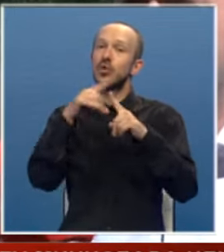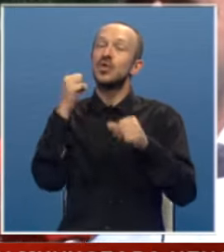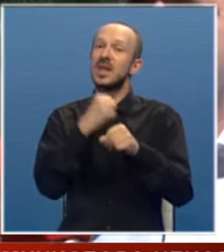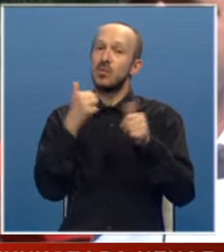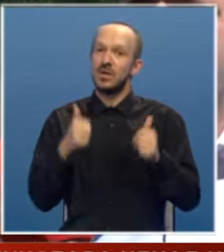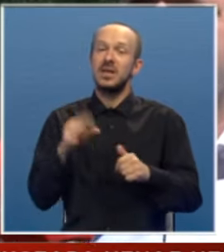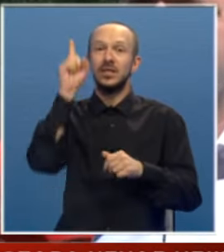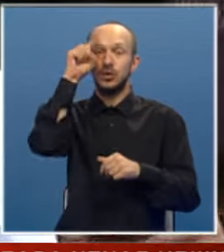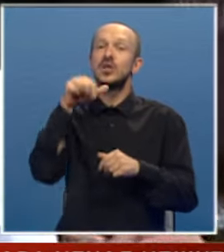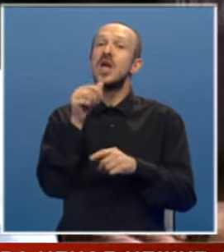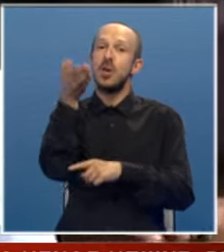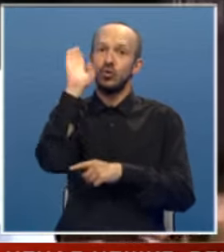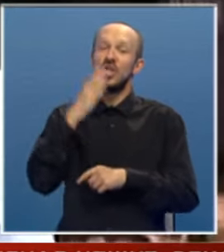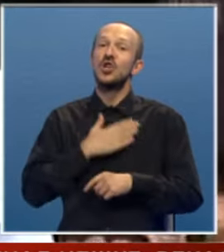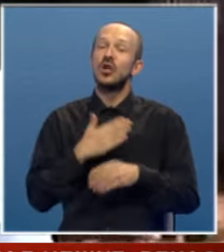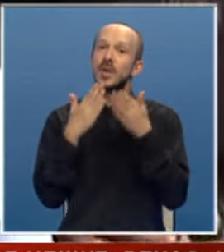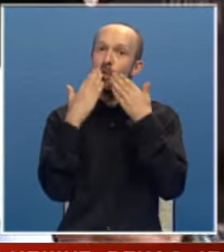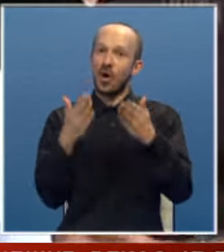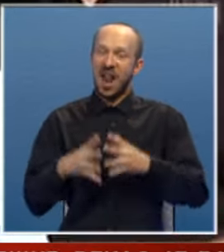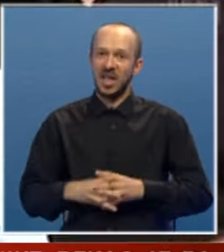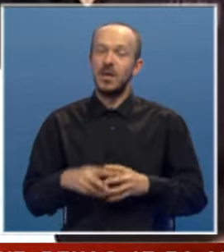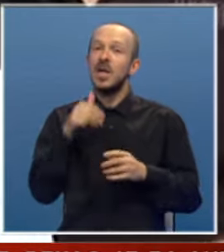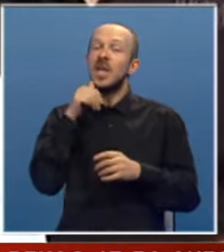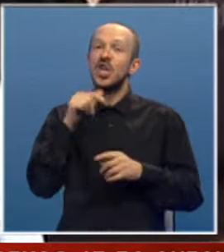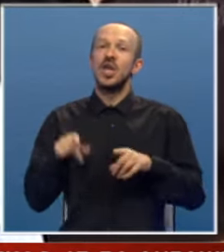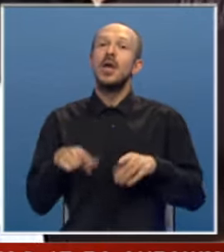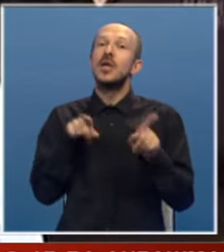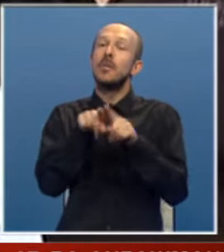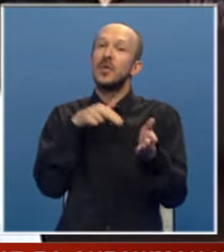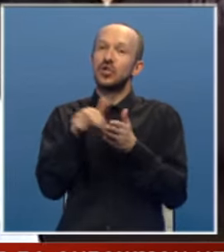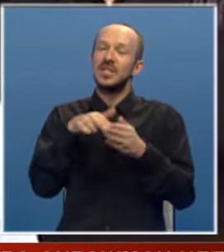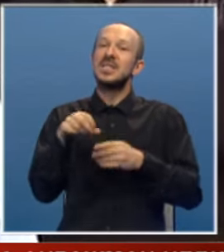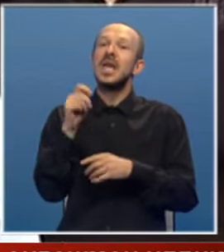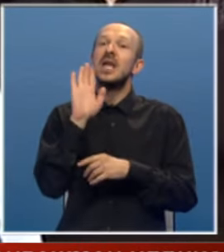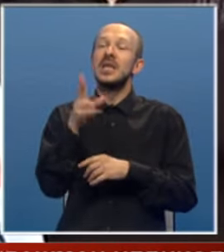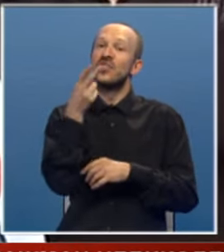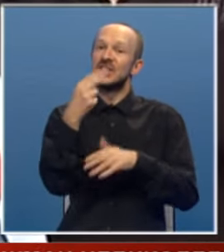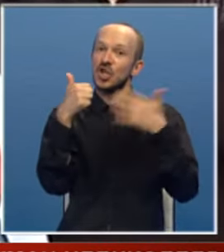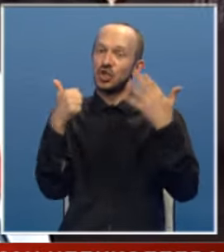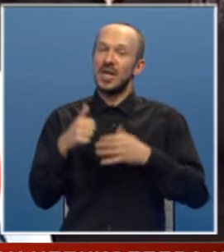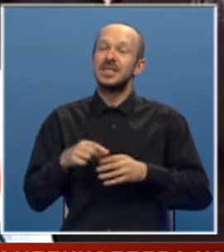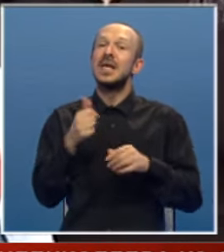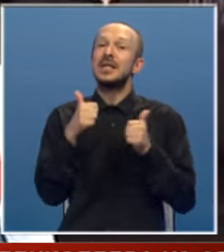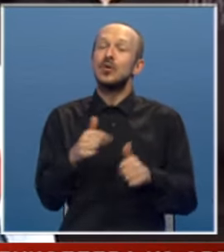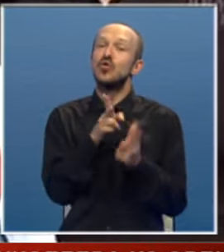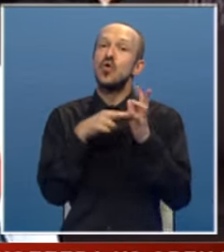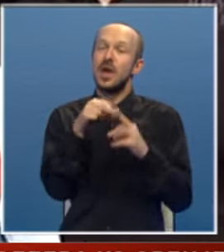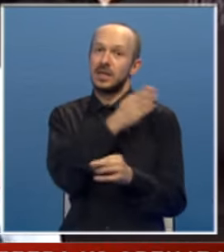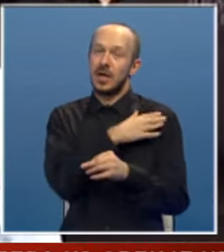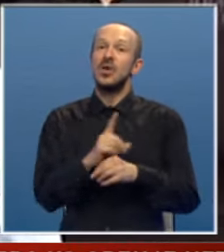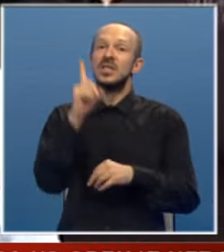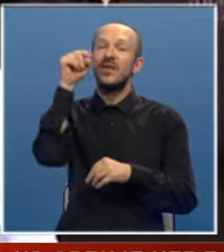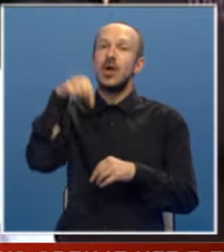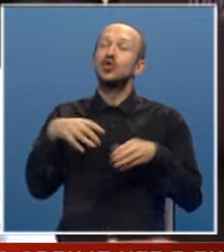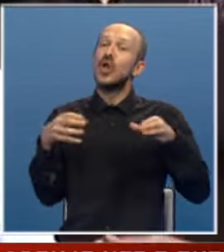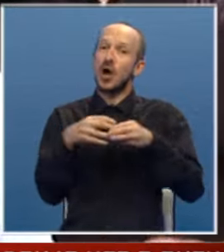danas i sutra i u budućnosti. Želim da pohvalim i ove pješadinske jedinice, njih 26 trenutno na terenu. Sjeverna